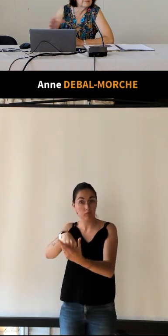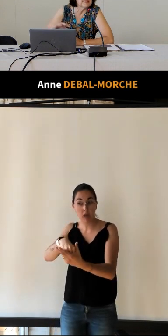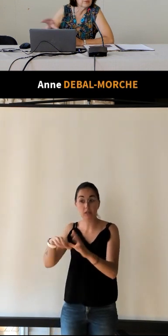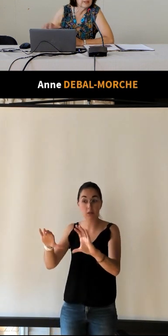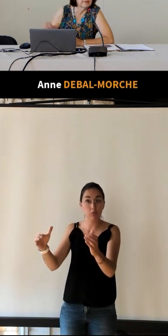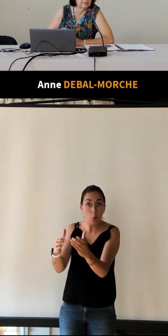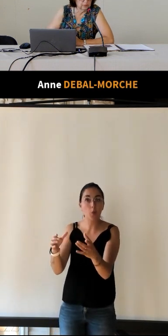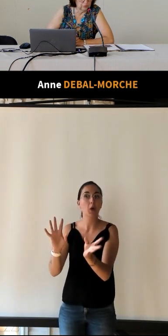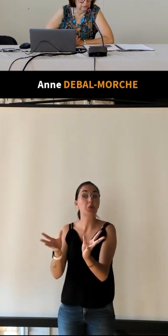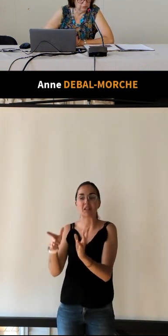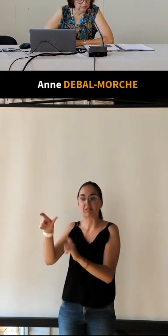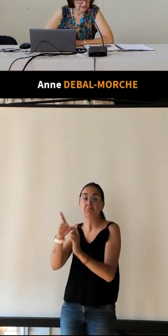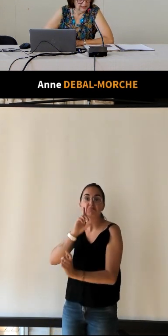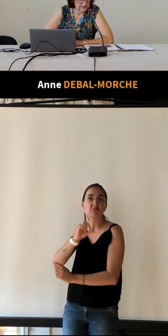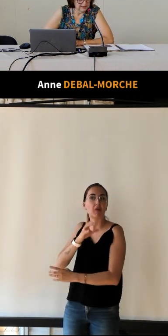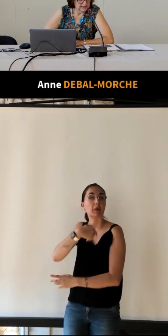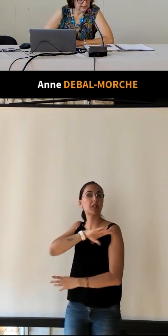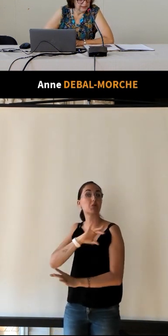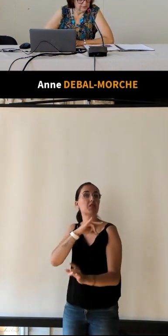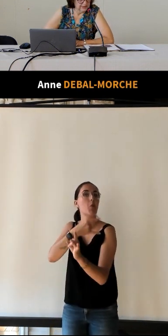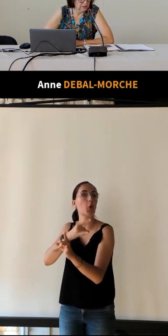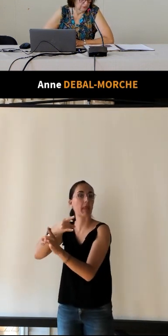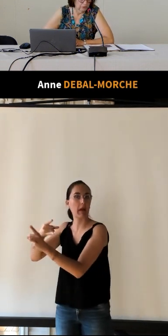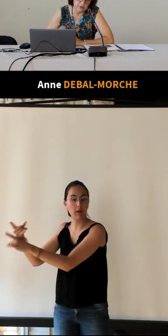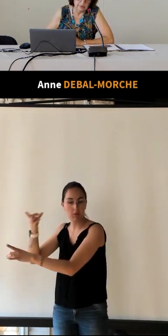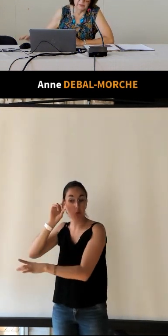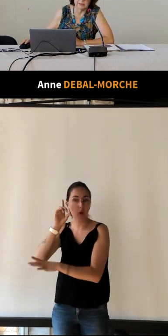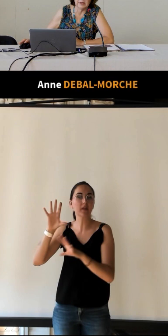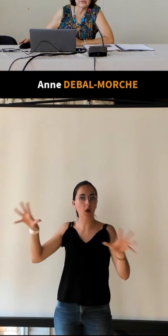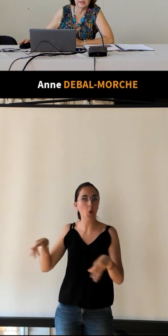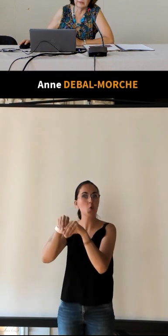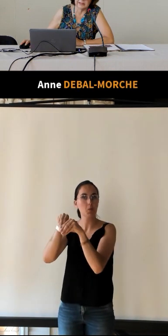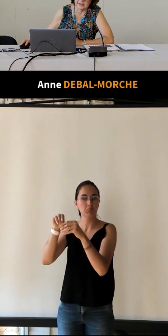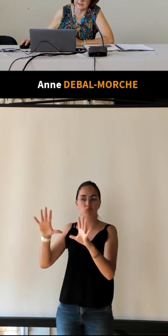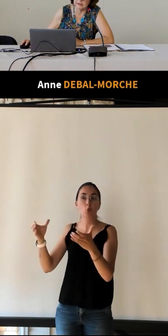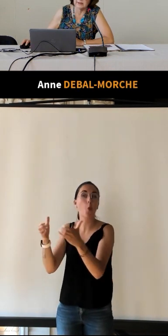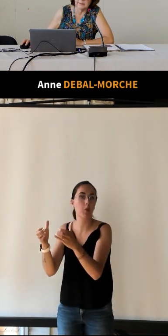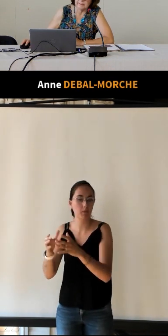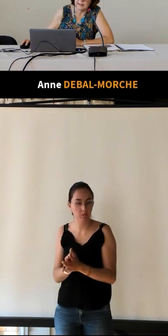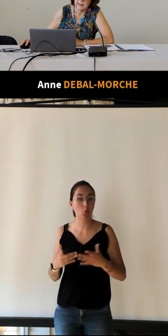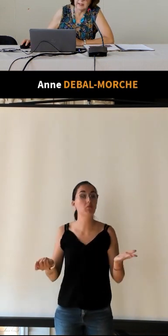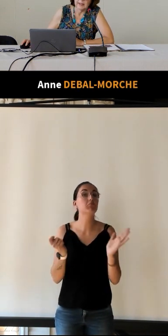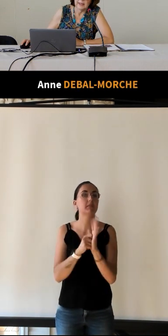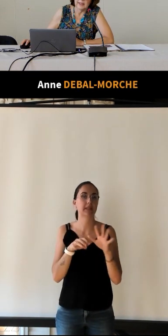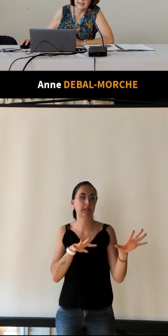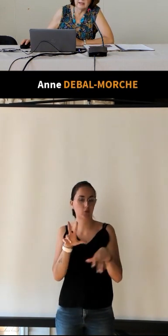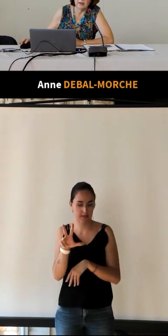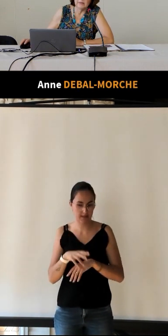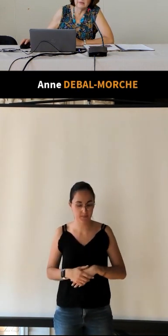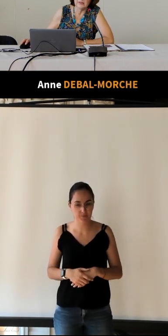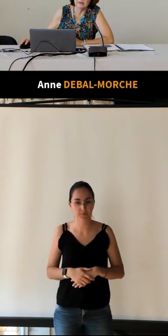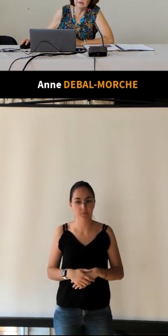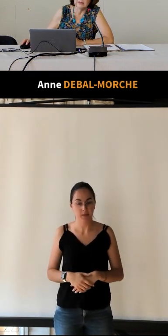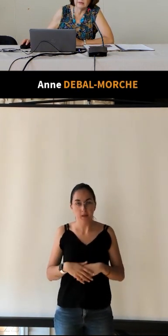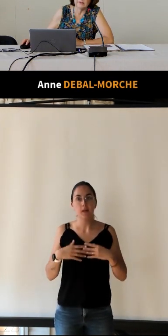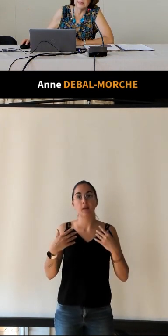'hôtels parce qu'il y avait beaucoup de l'association donc voilà 1993 quand même et en